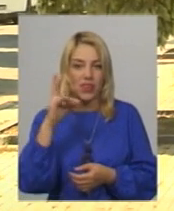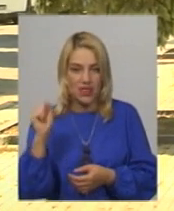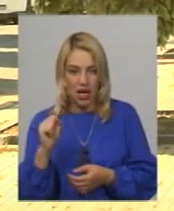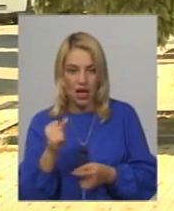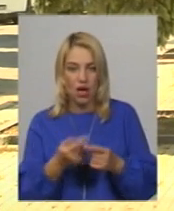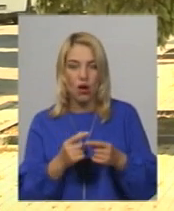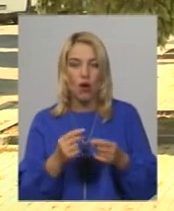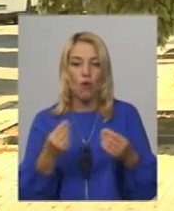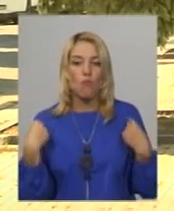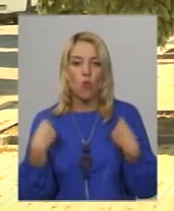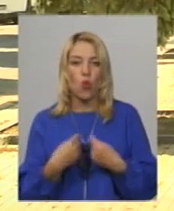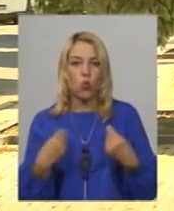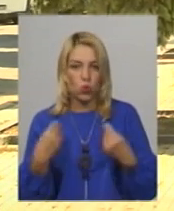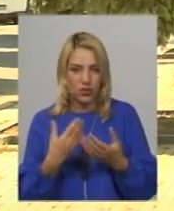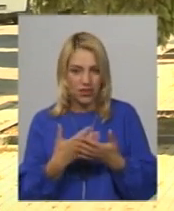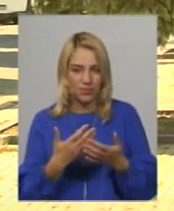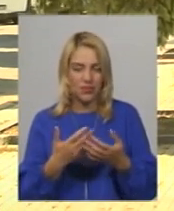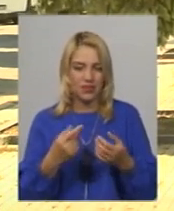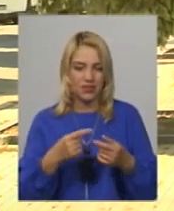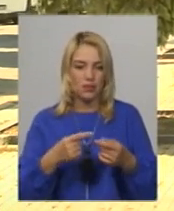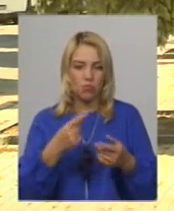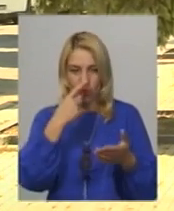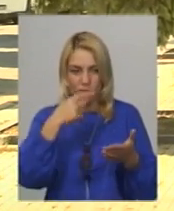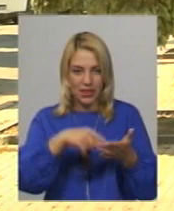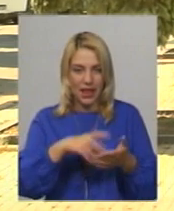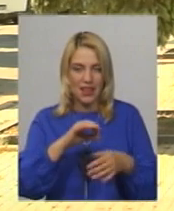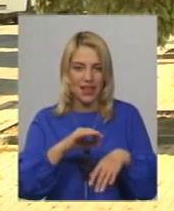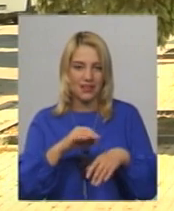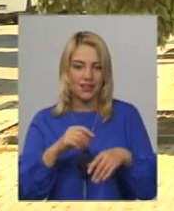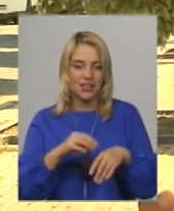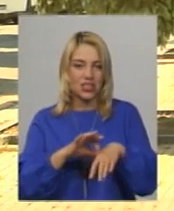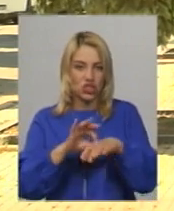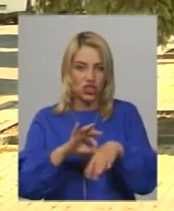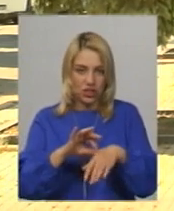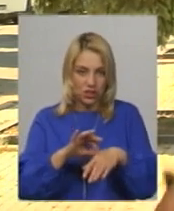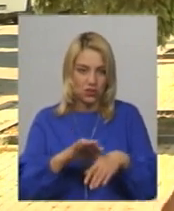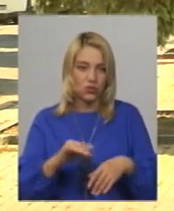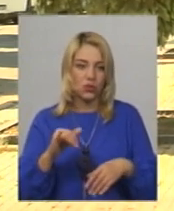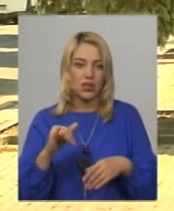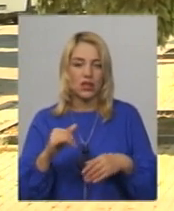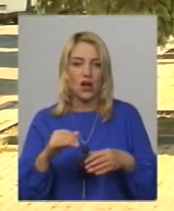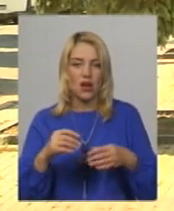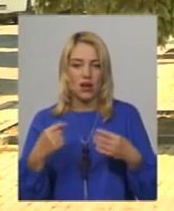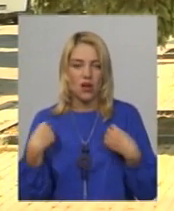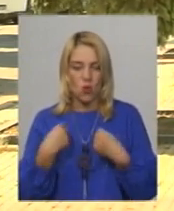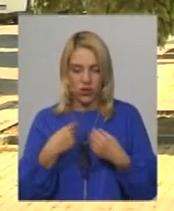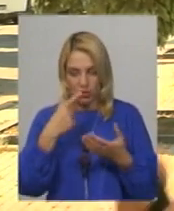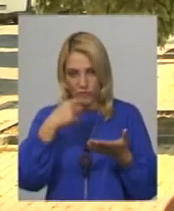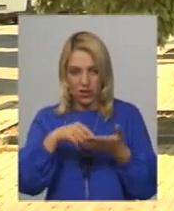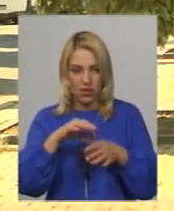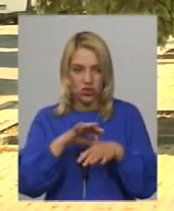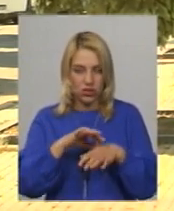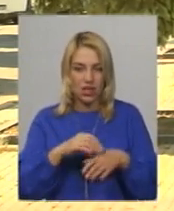продукція, і попадає на гігієнічні речі і в одежу, і вона вже